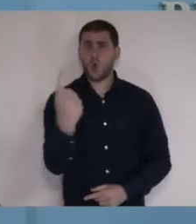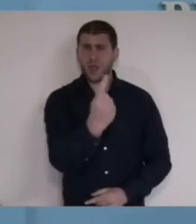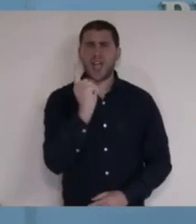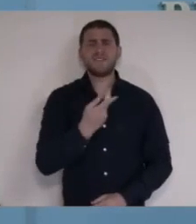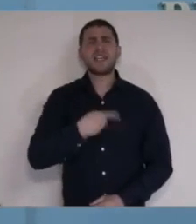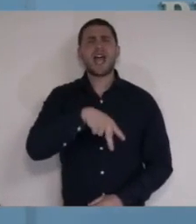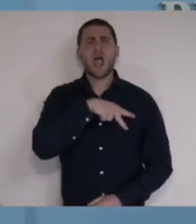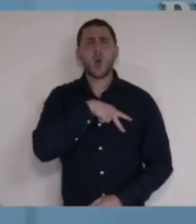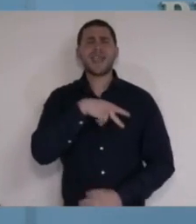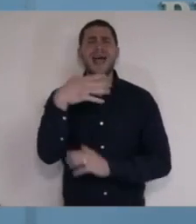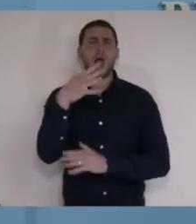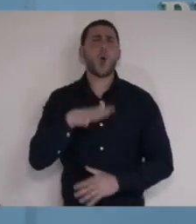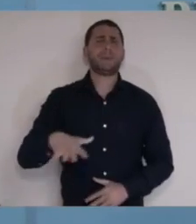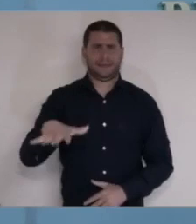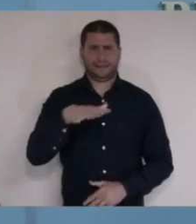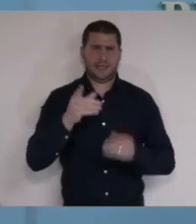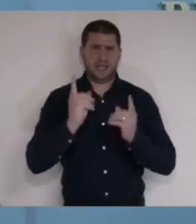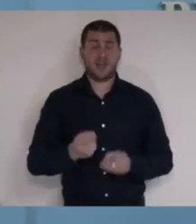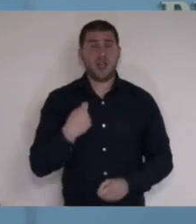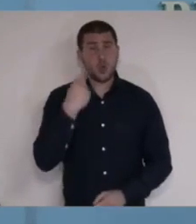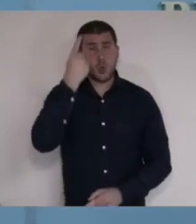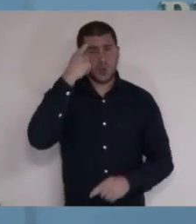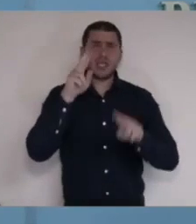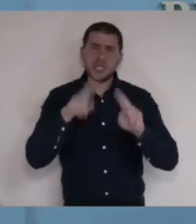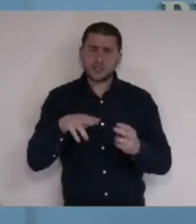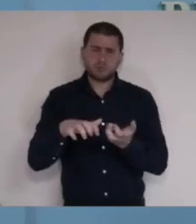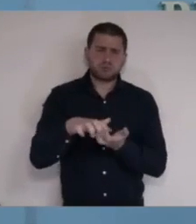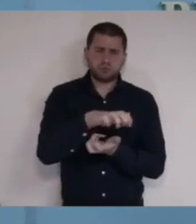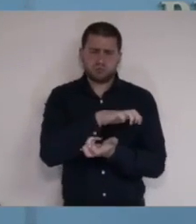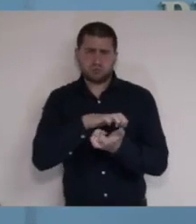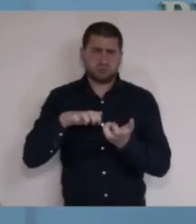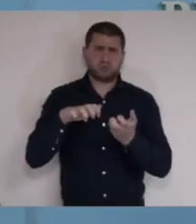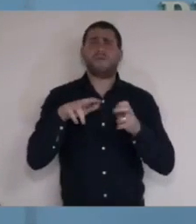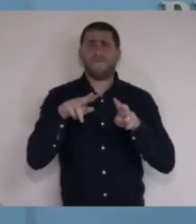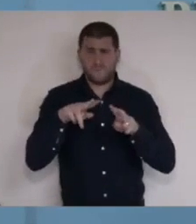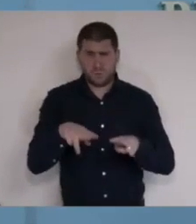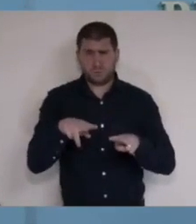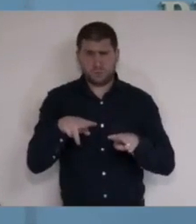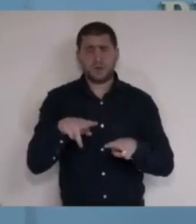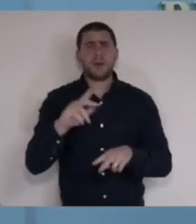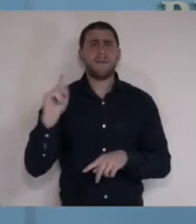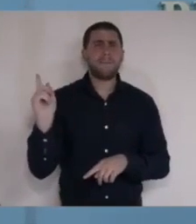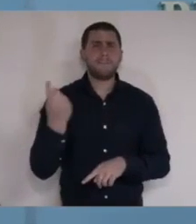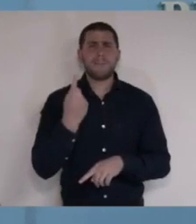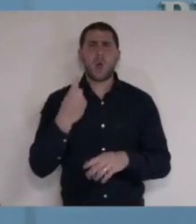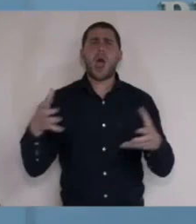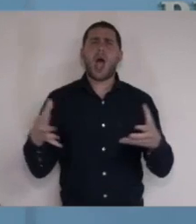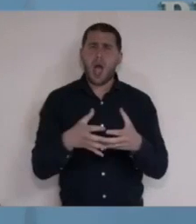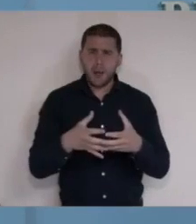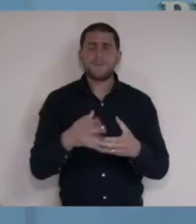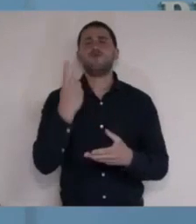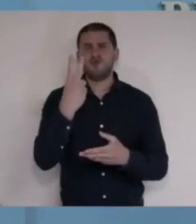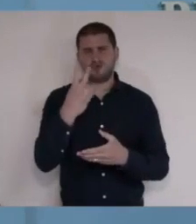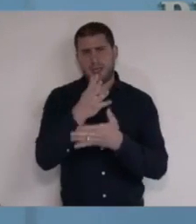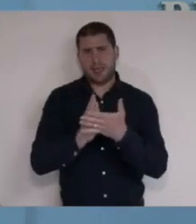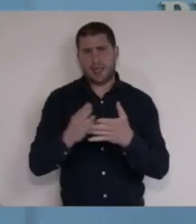כולנו לאחריות לאומית. אני יודע שיש ציסה גדולה בכל חלקי העם, בשני